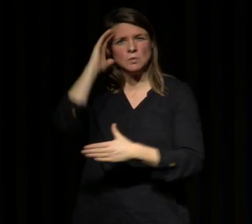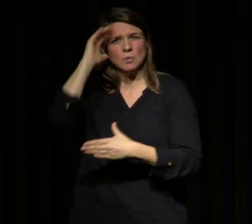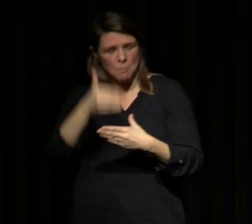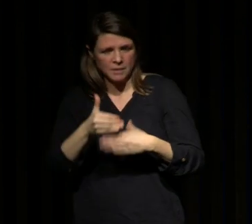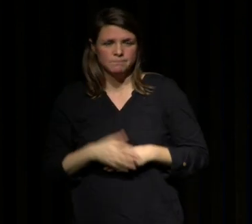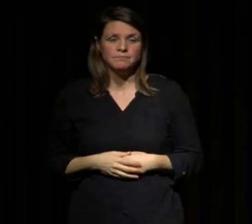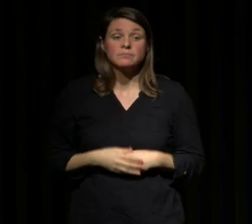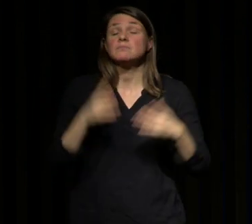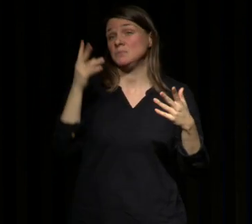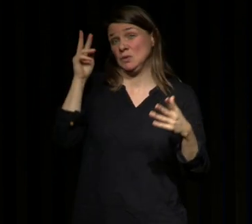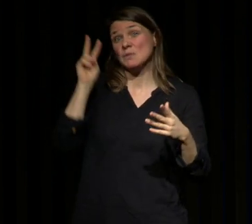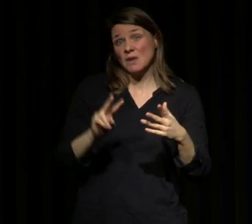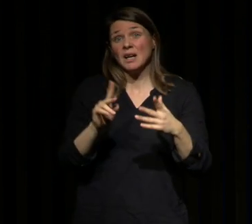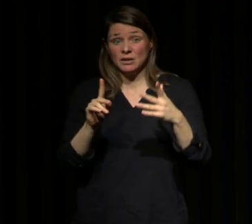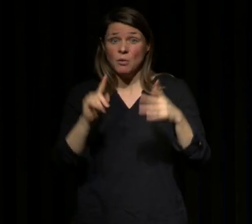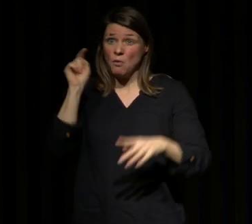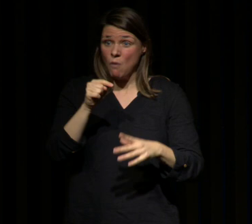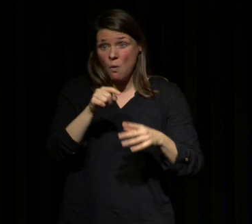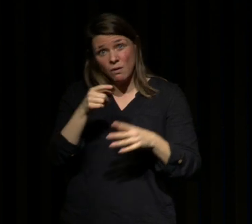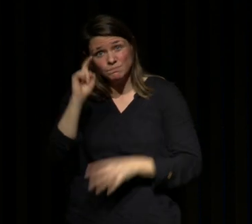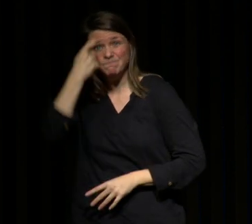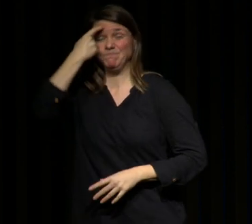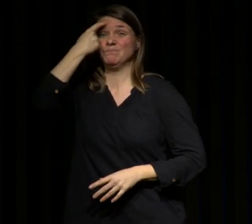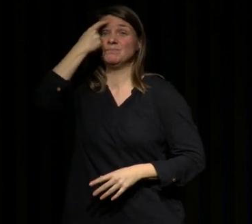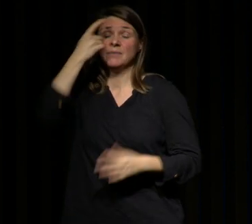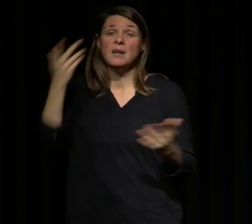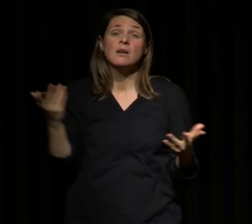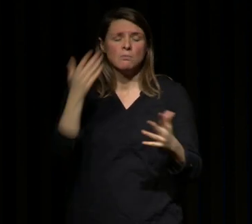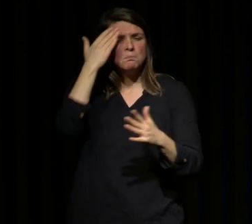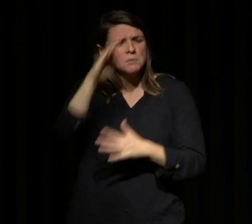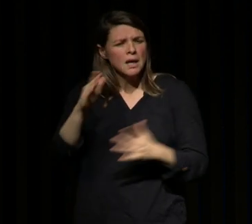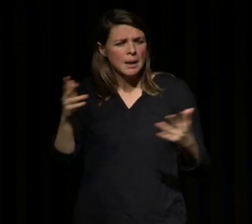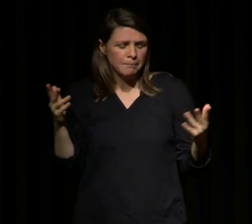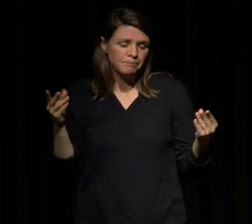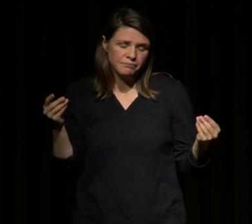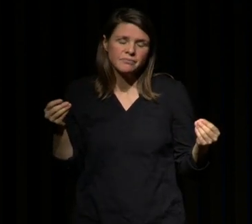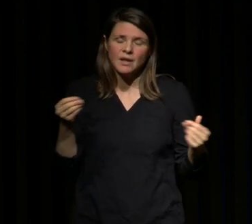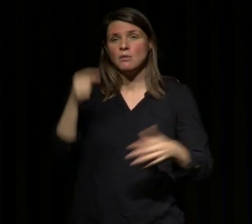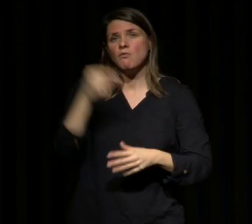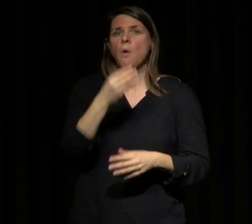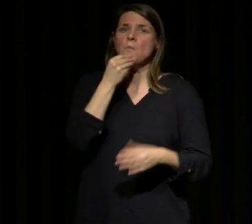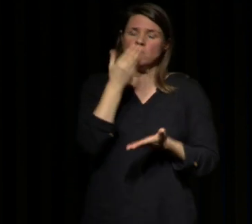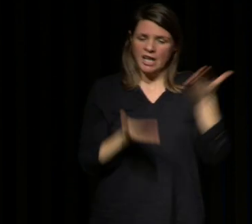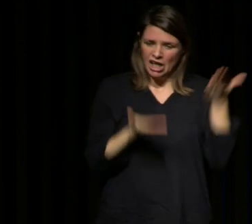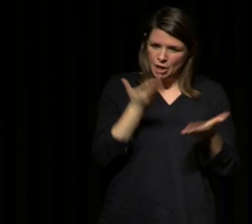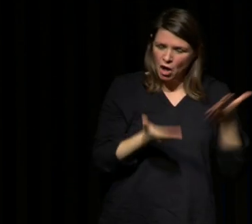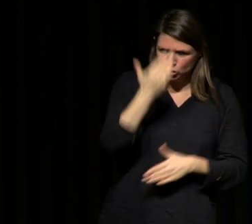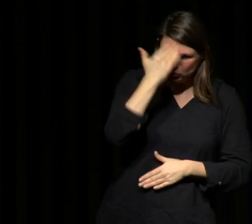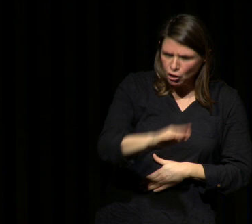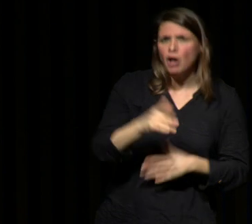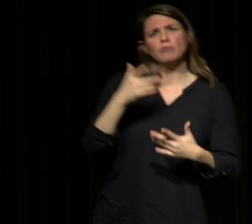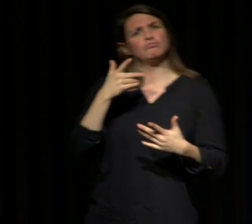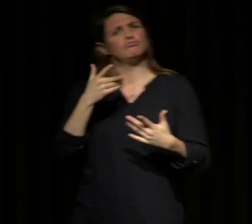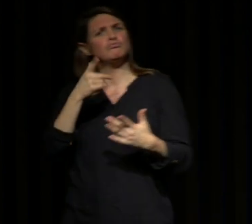a une notion vraiment importante de prise de conscience à avoir on savait qu'il fallait manger équilibré on savait qu'il fallait avoir une